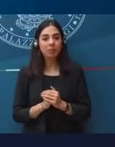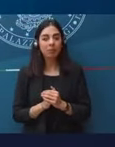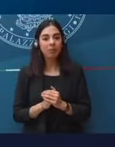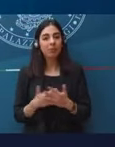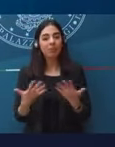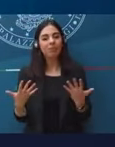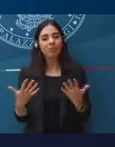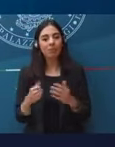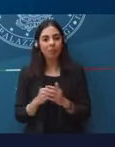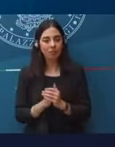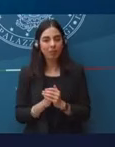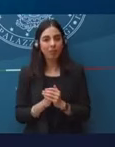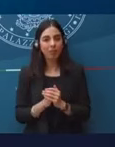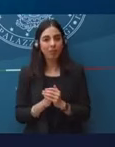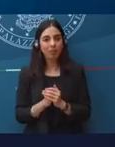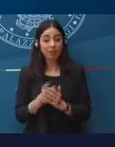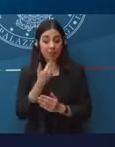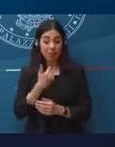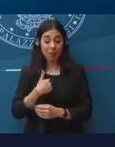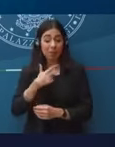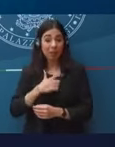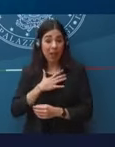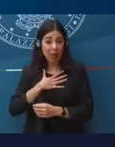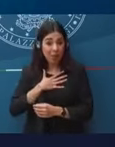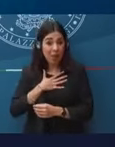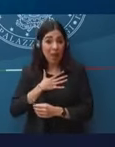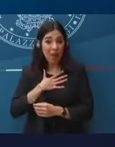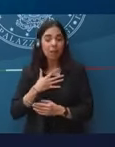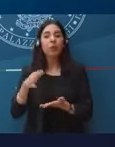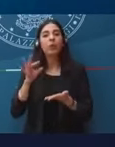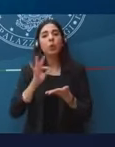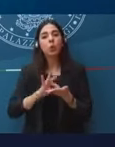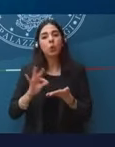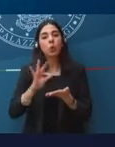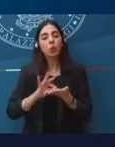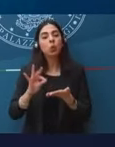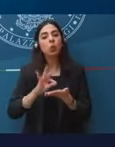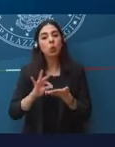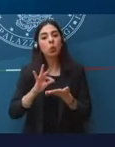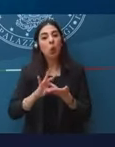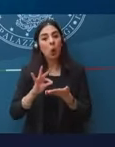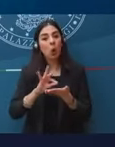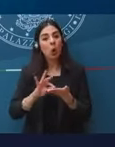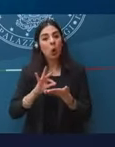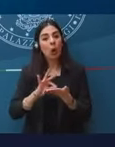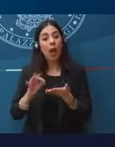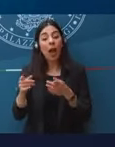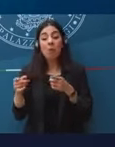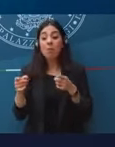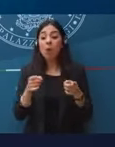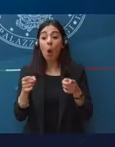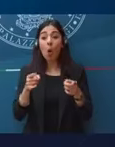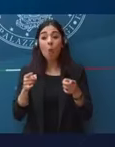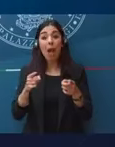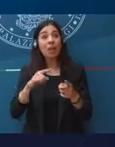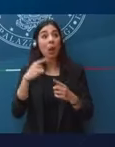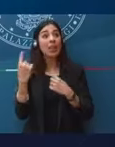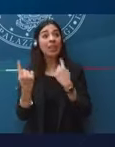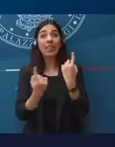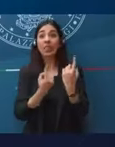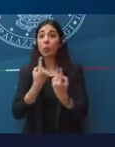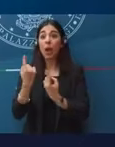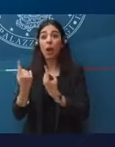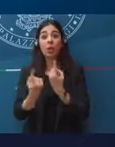Direi che per quel che mi riguarda la scuola sarà la prima a riaprire quando la situazione dei